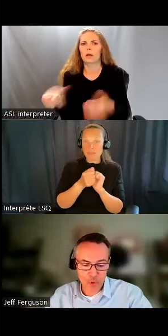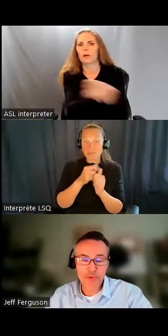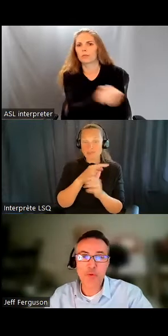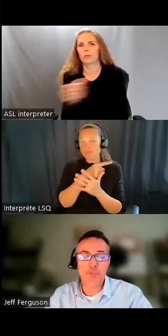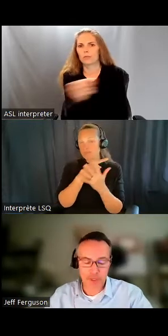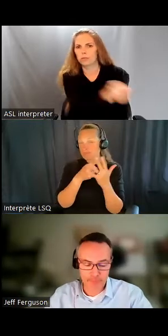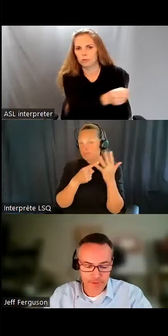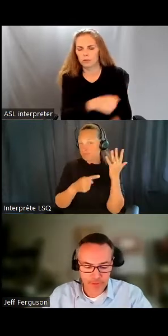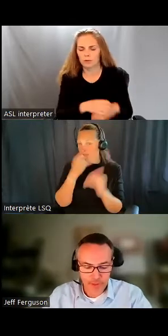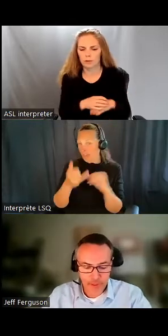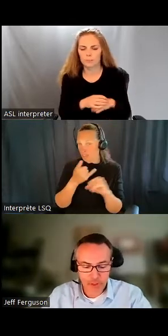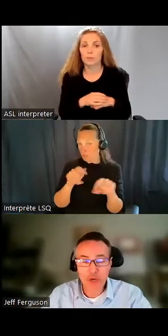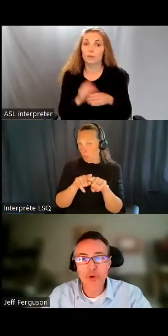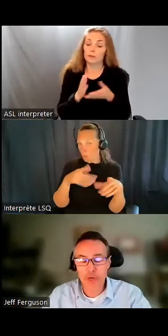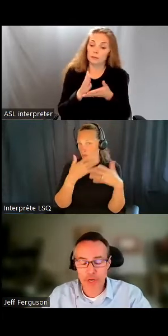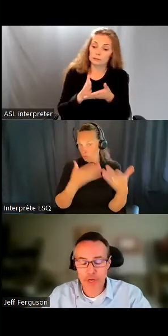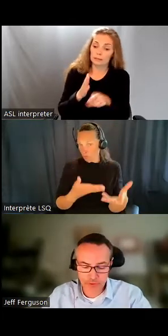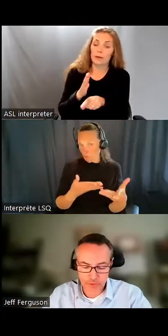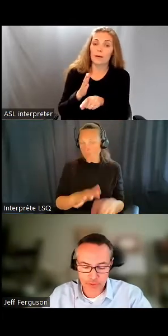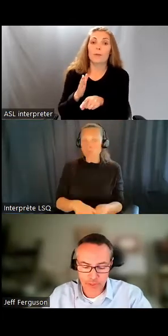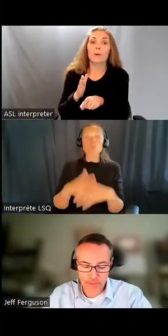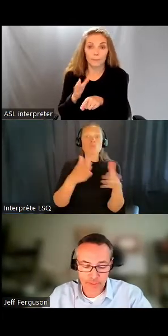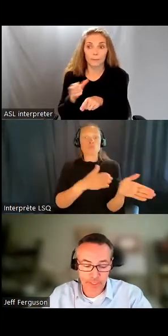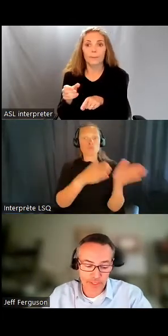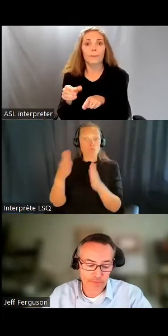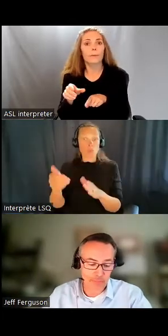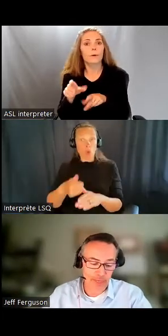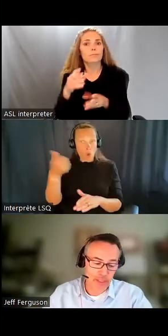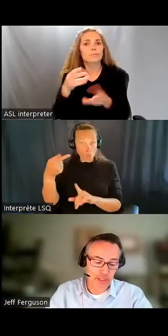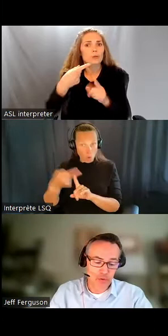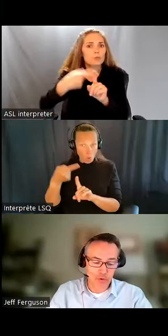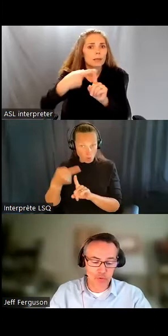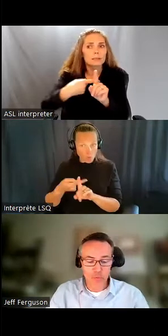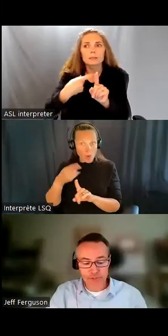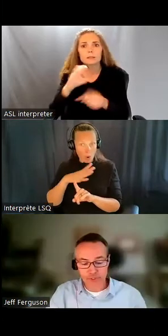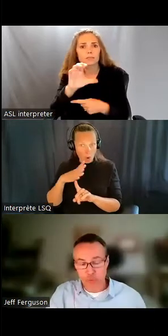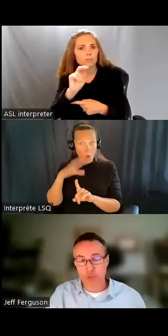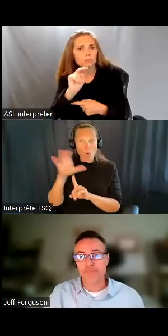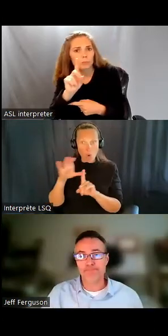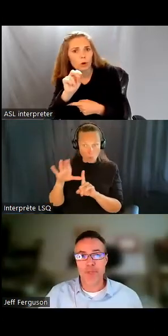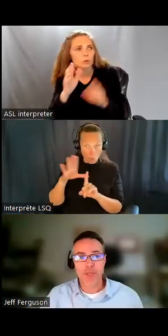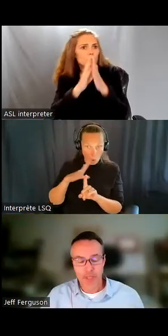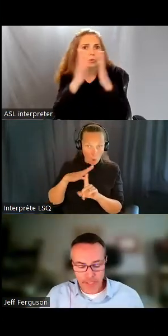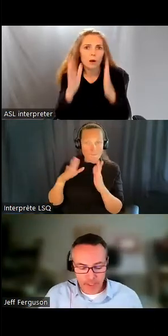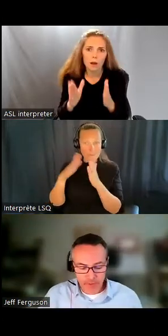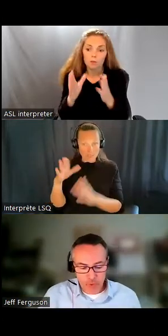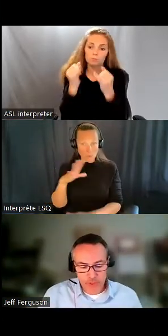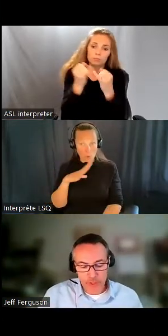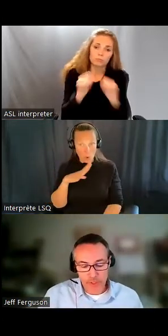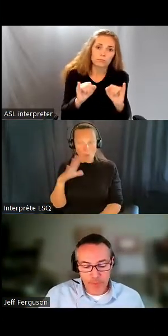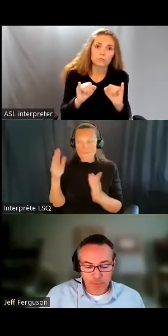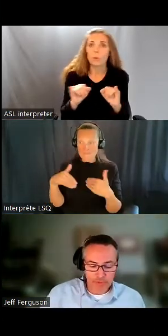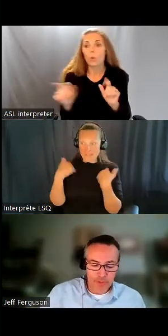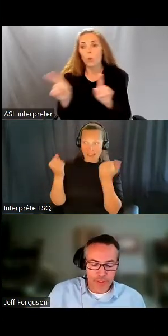décès d'établissement. Certaines personnes louent ou possèdent leur propre appartement, condo ou maison. Peut-être qu'elles vivent de manière indépendante ou avec du